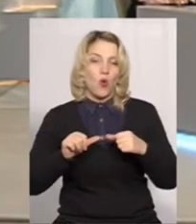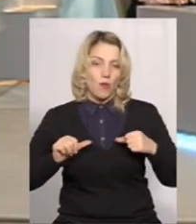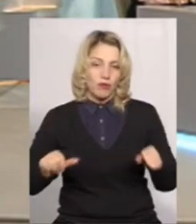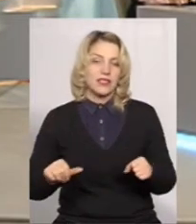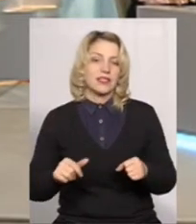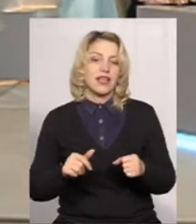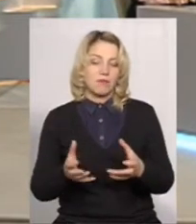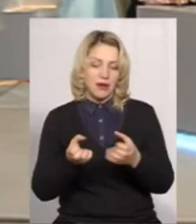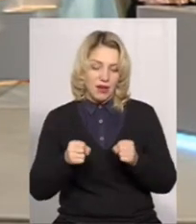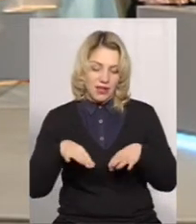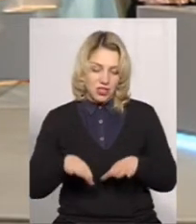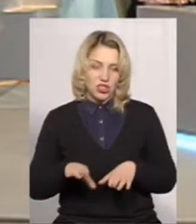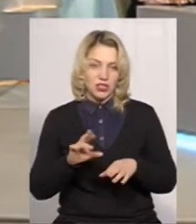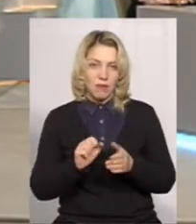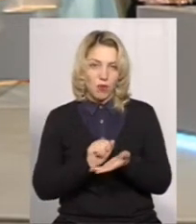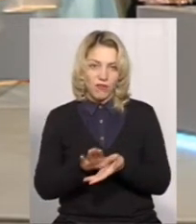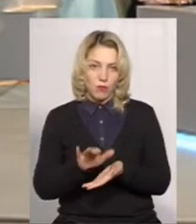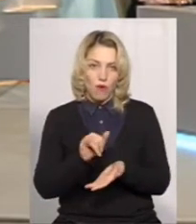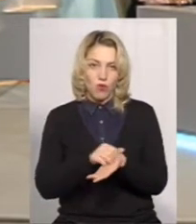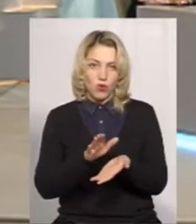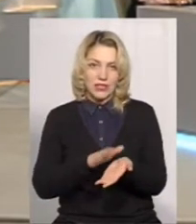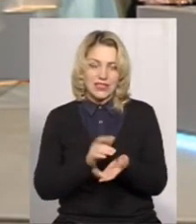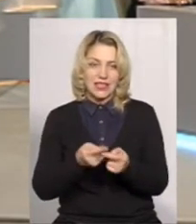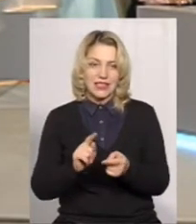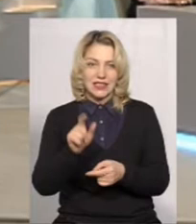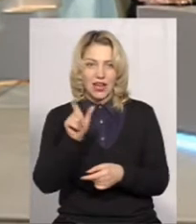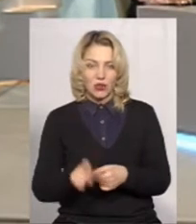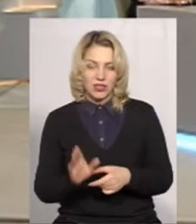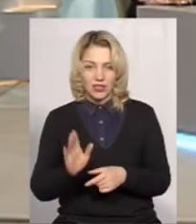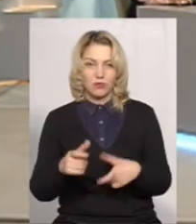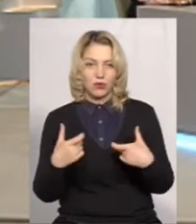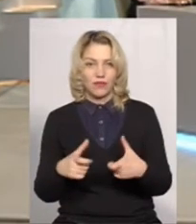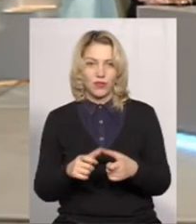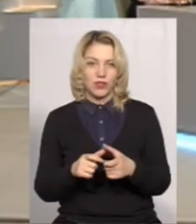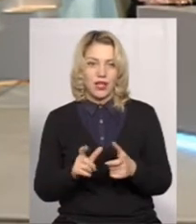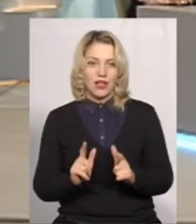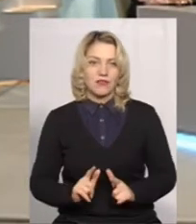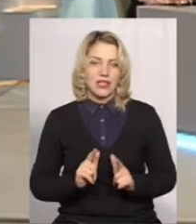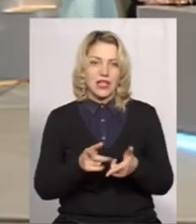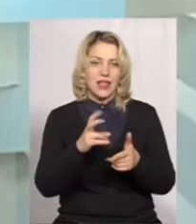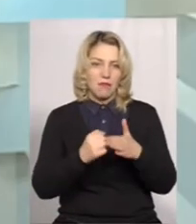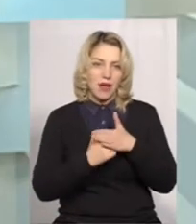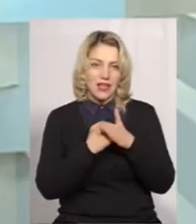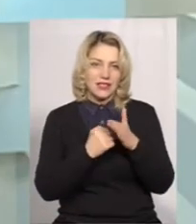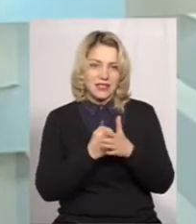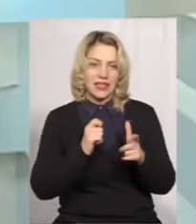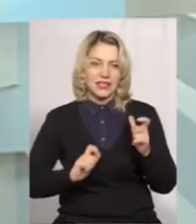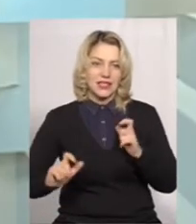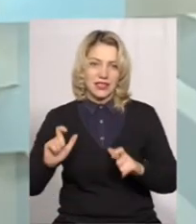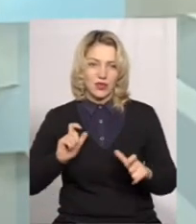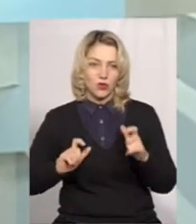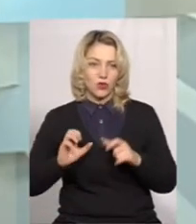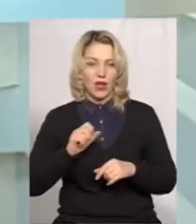рішення про відмову в реєстрації. Ця людина складає вступні іспити на базі вищого навчального закладу.